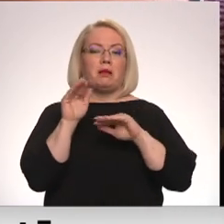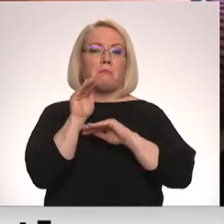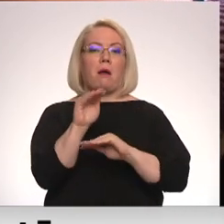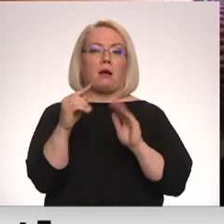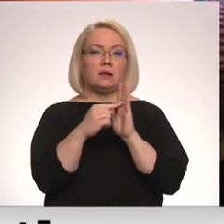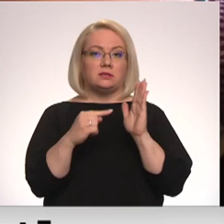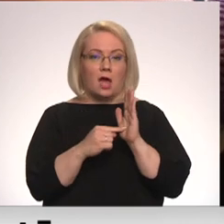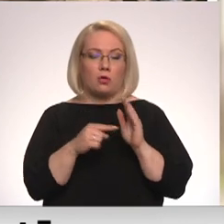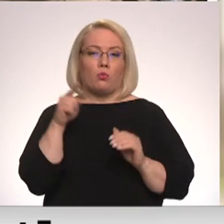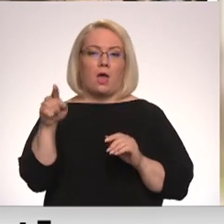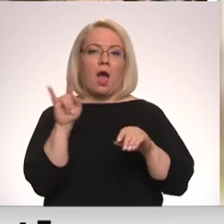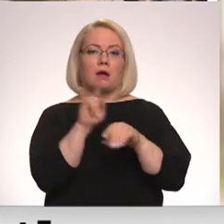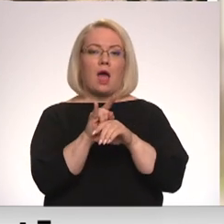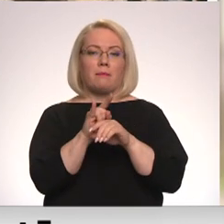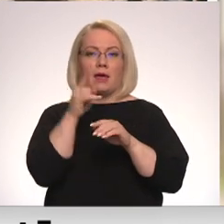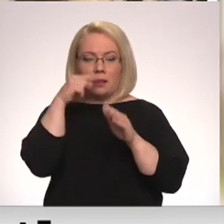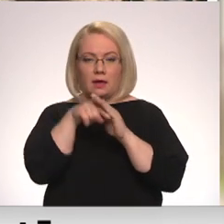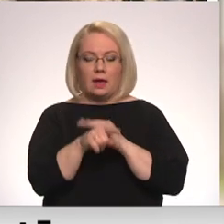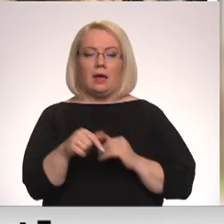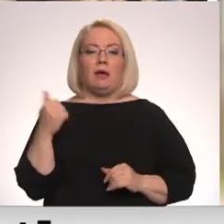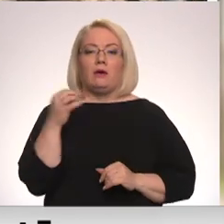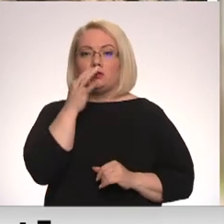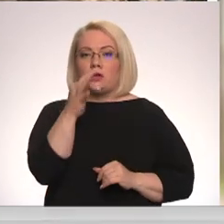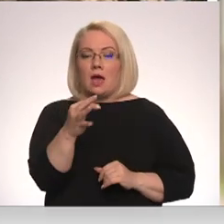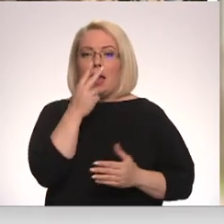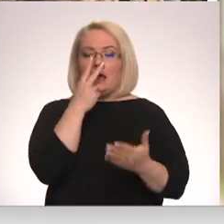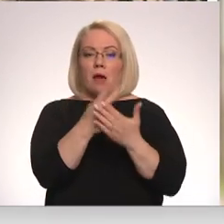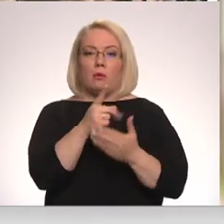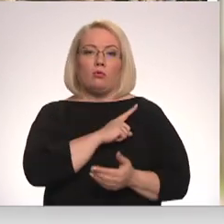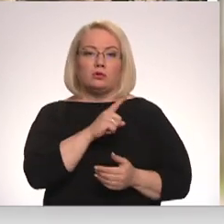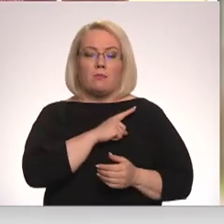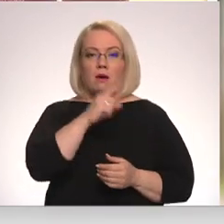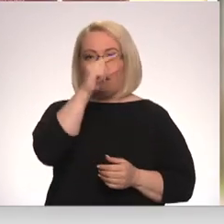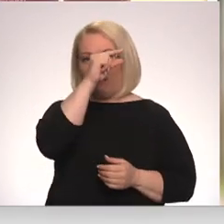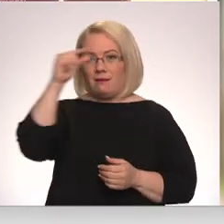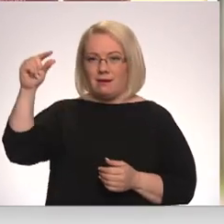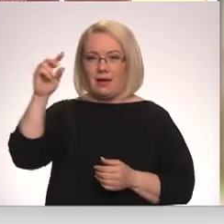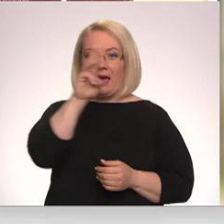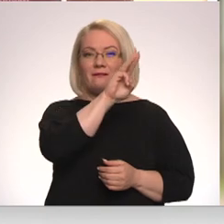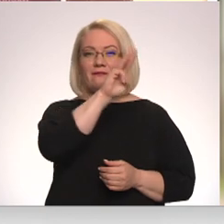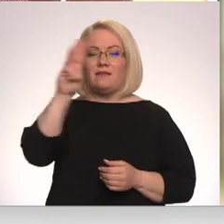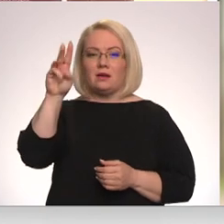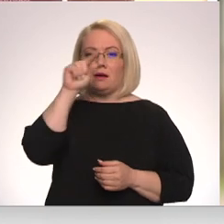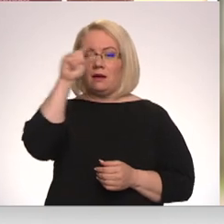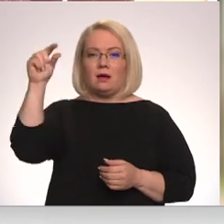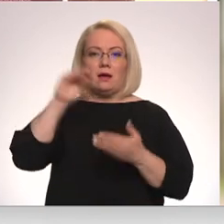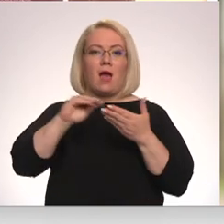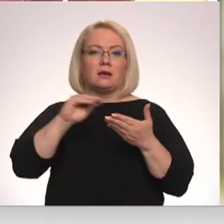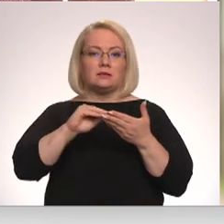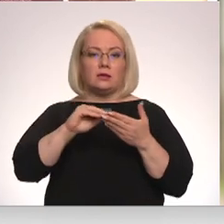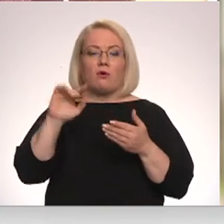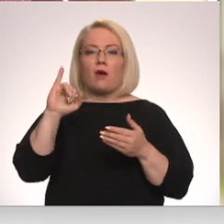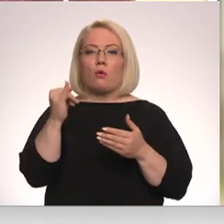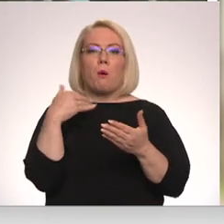krāpniekiem piekļūt kontiem. Jā, pievērš uzmanība, kas ir šie augšējie linki, kas jums tiek piedāvāti kā reklāma.